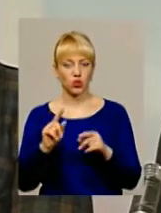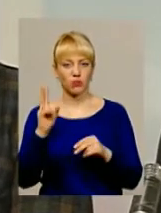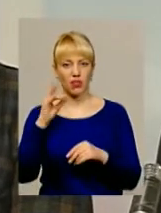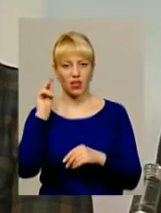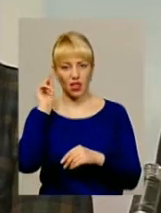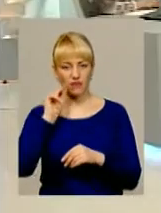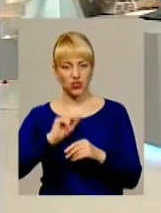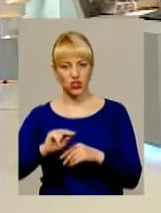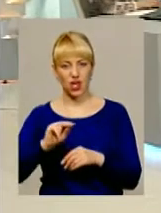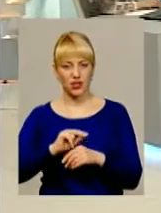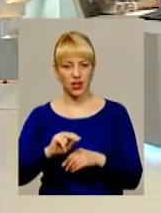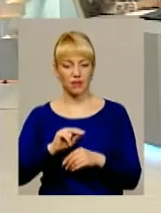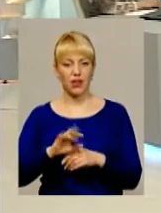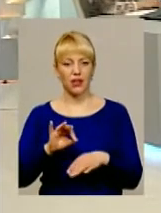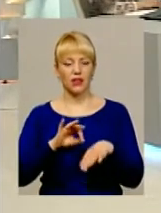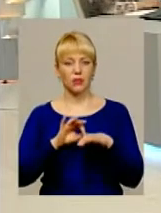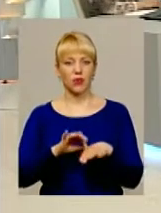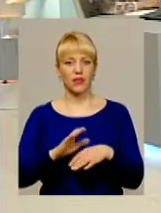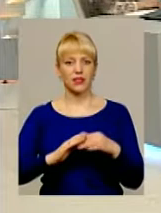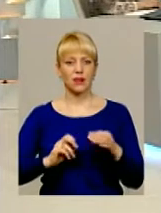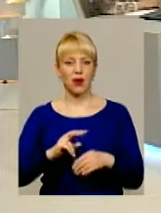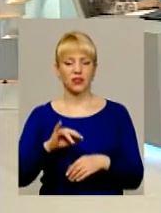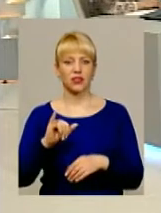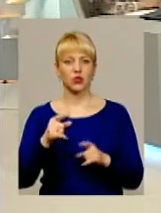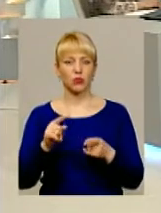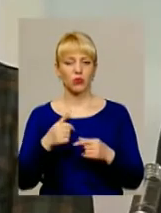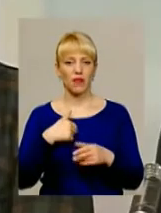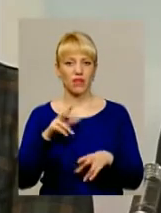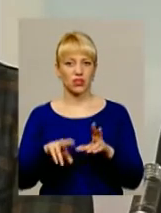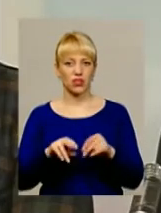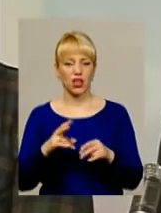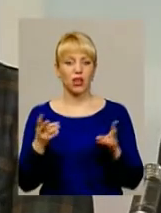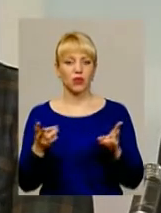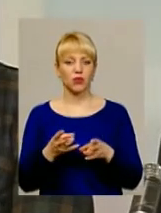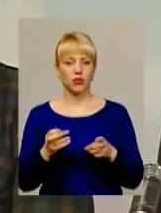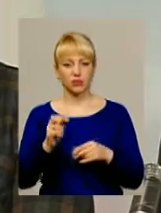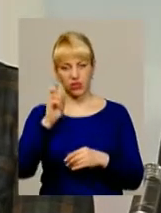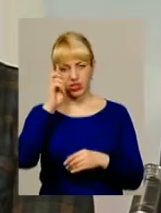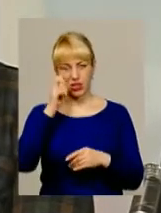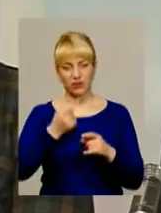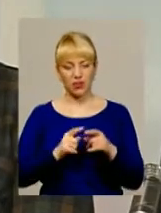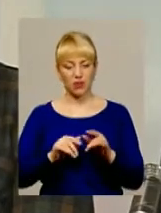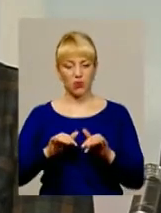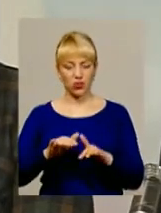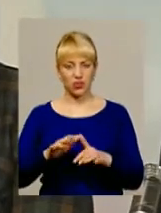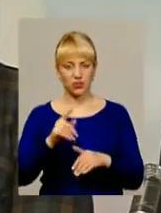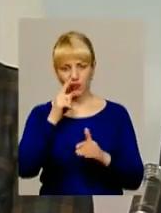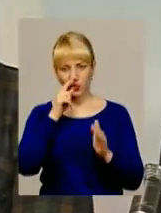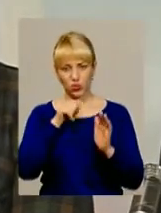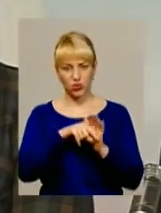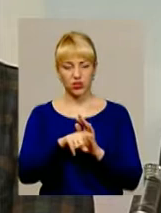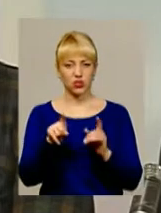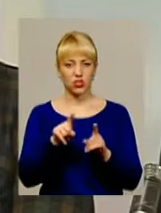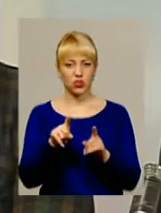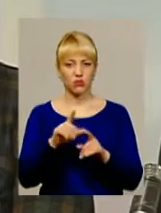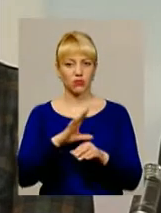навчання, на проведення практики. Тому я вважаю, що потрібна і держава в цей процес втрутитись, щоб